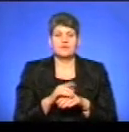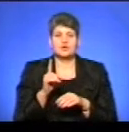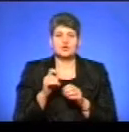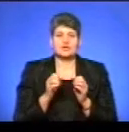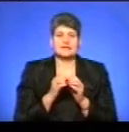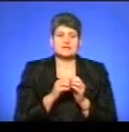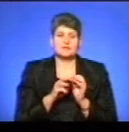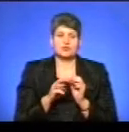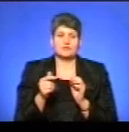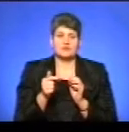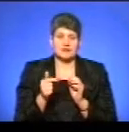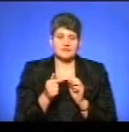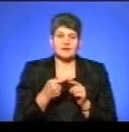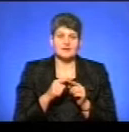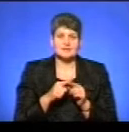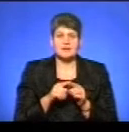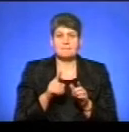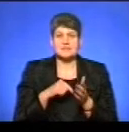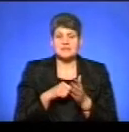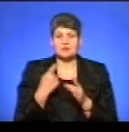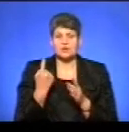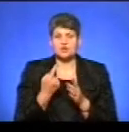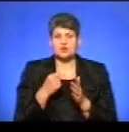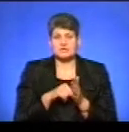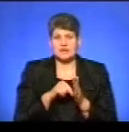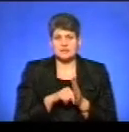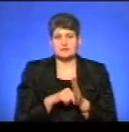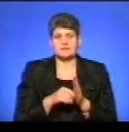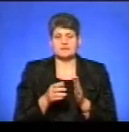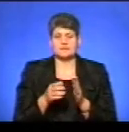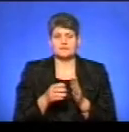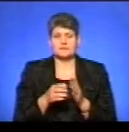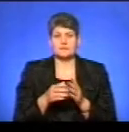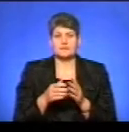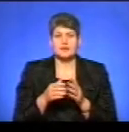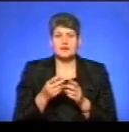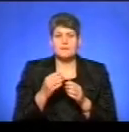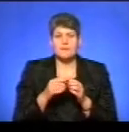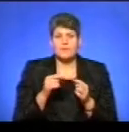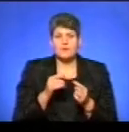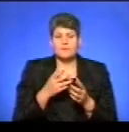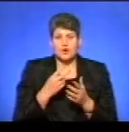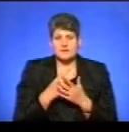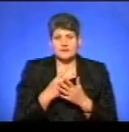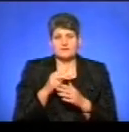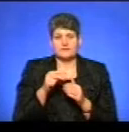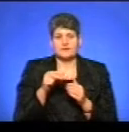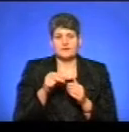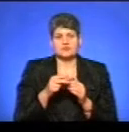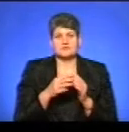мільйонів гривень, але в основному це міста обласного значення. Значить, середній місоток росту проти показників бюджету 2018